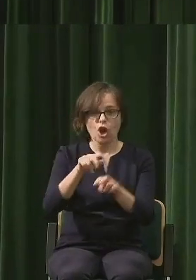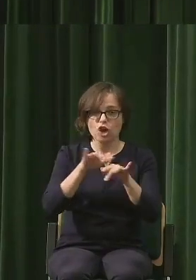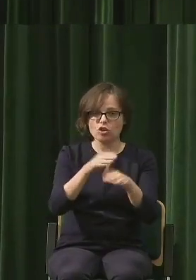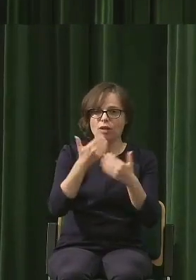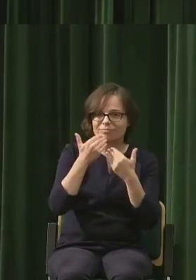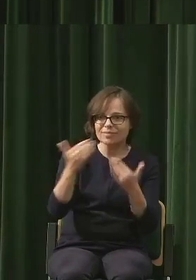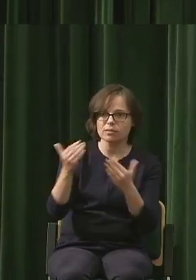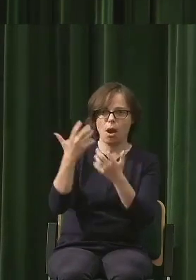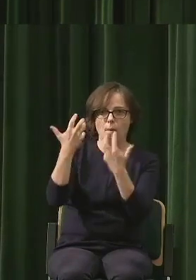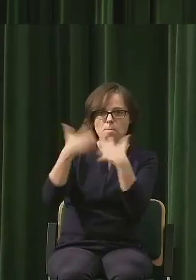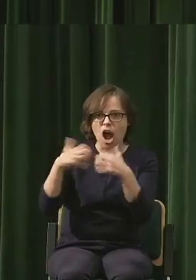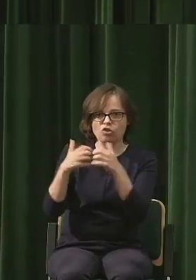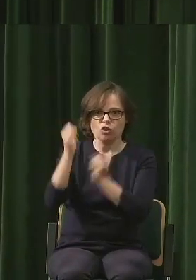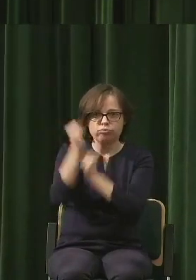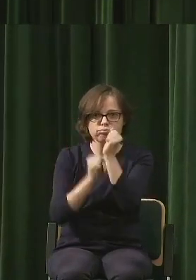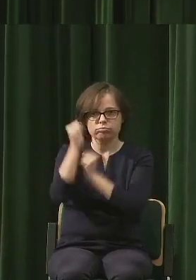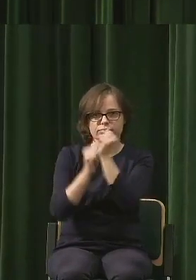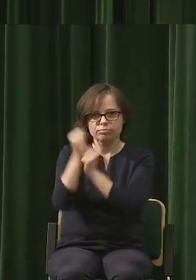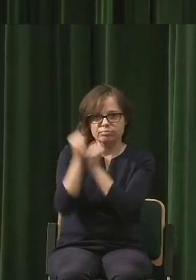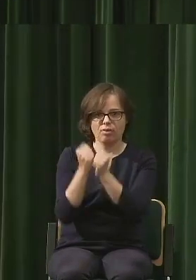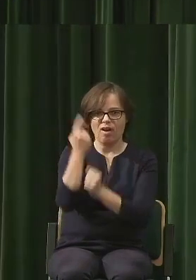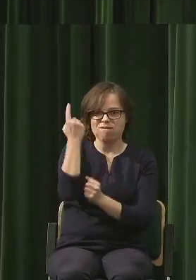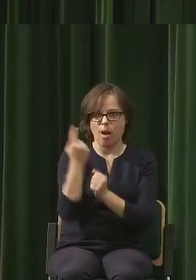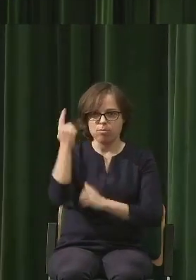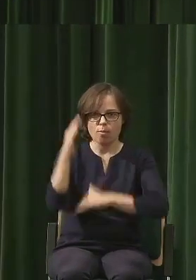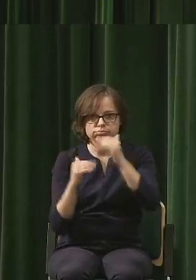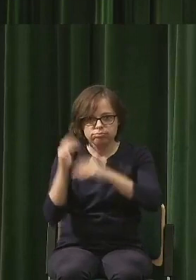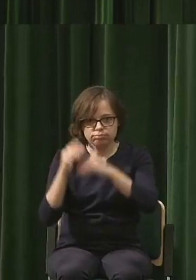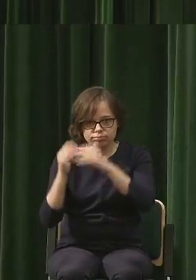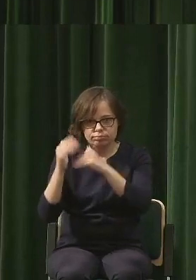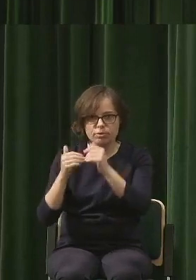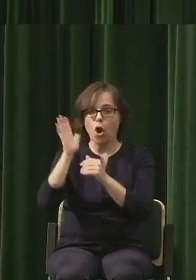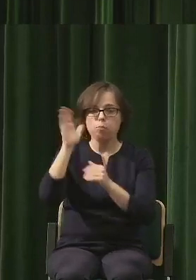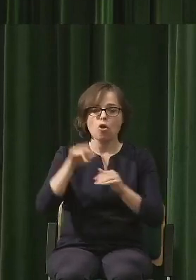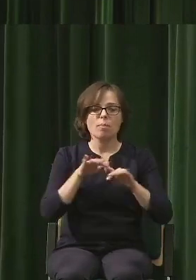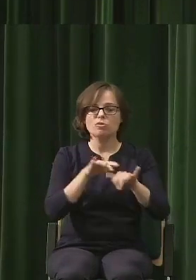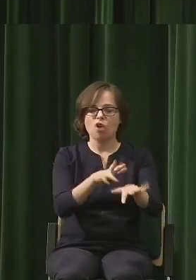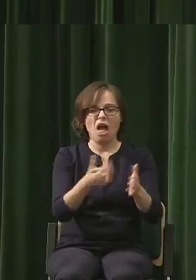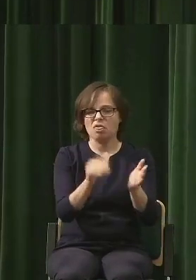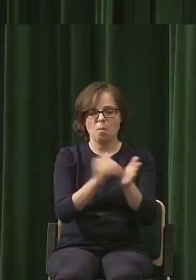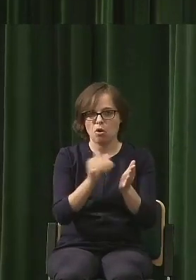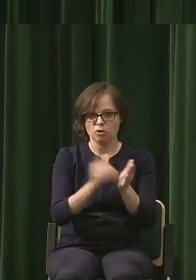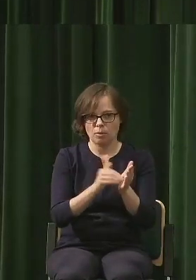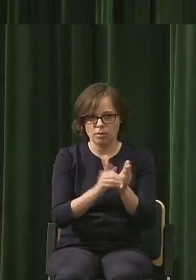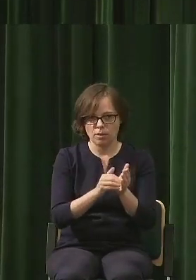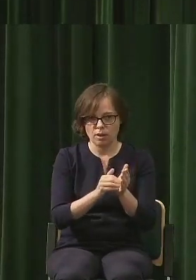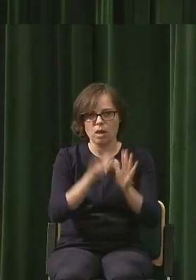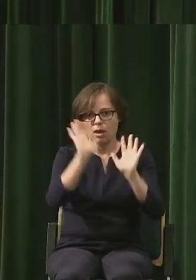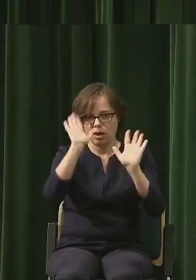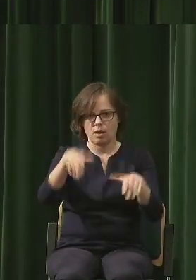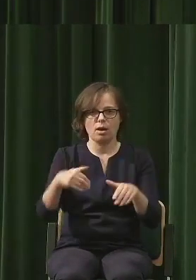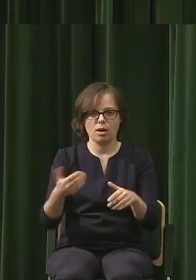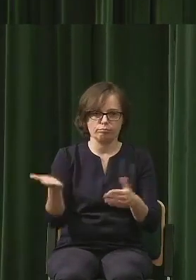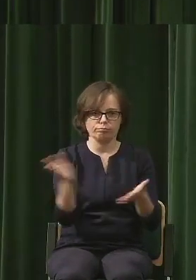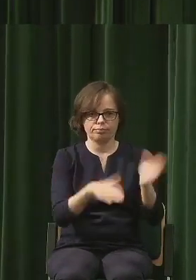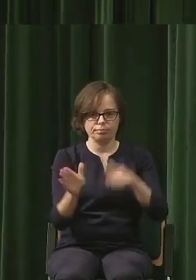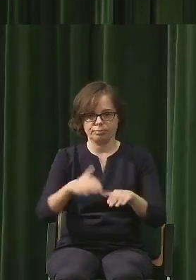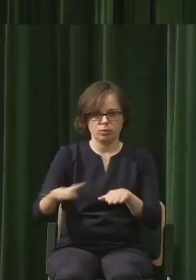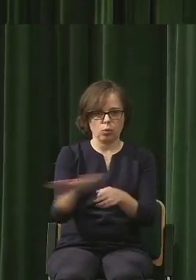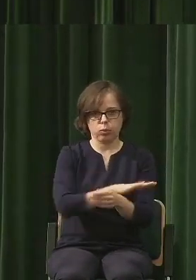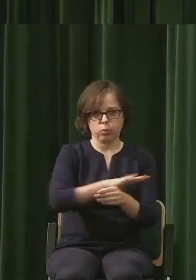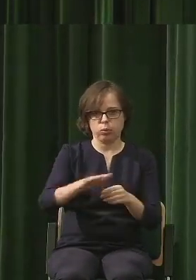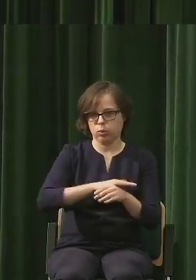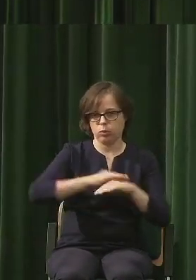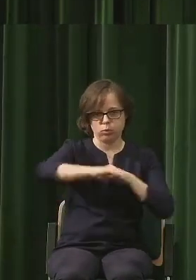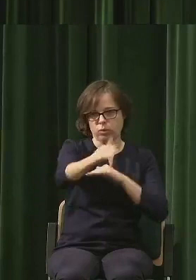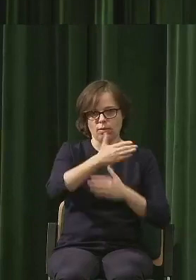maszyny, tam powstały fabryki, potem te rzeki przestały być potrzebne, zostały zamurowane. W momencie